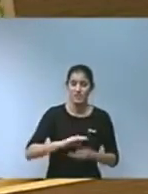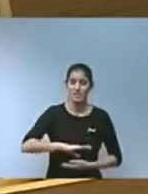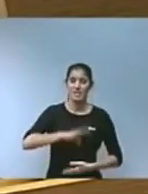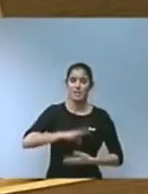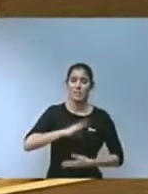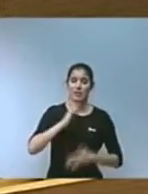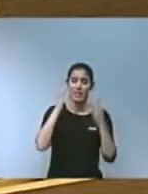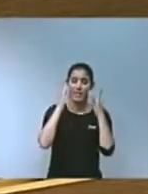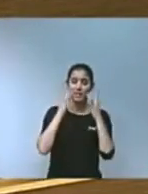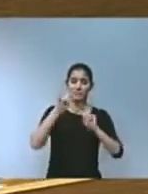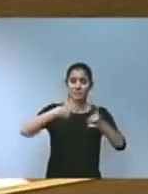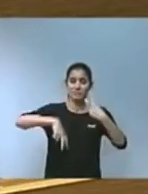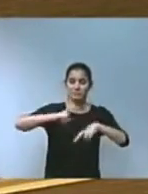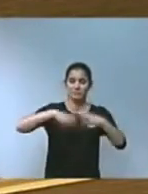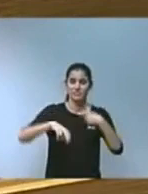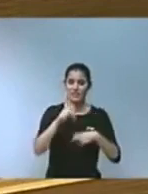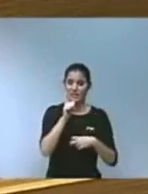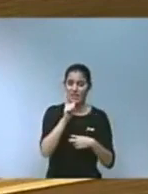reutilització